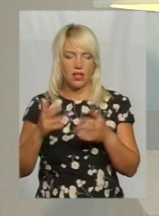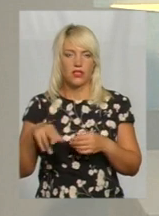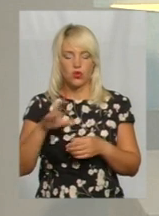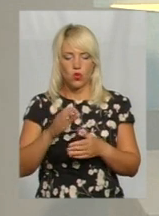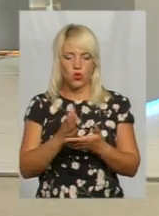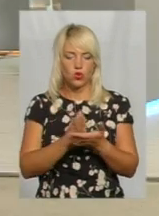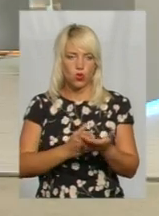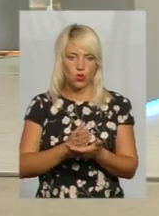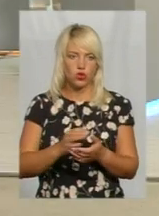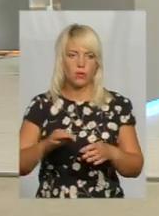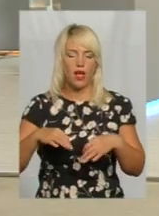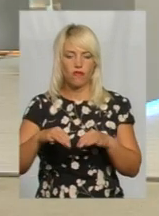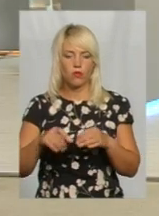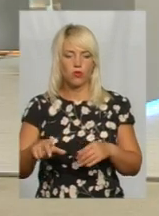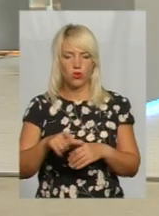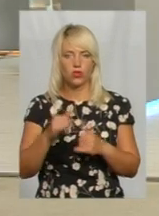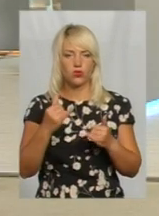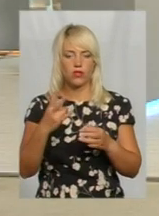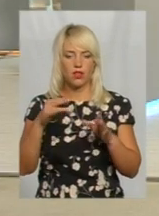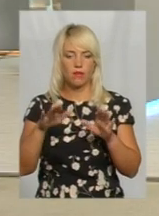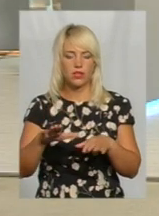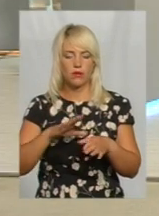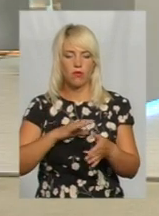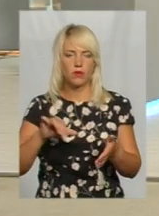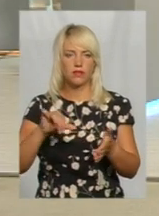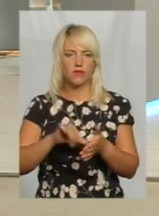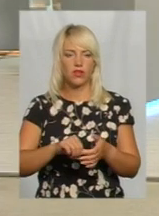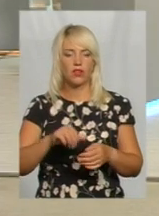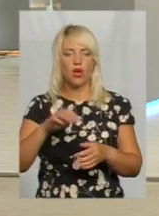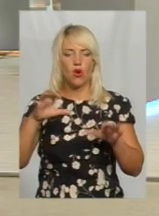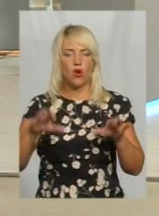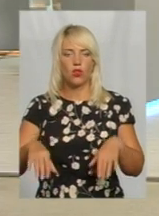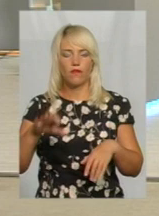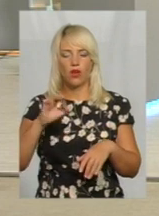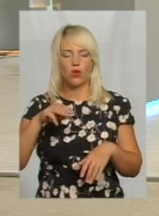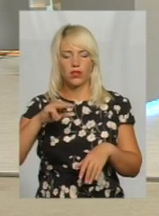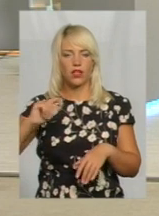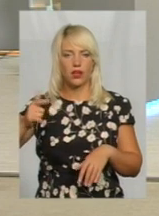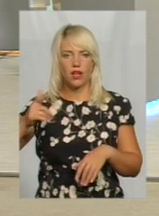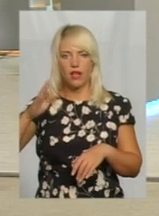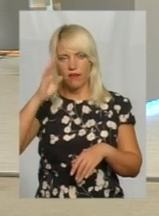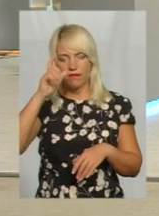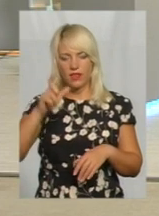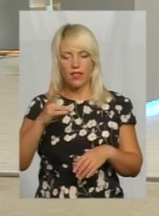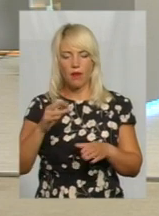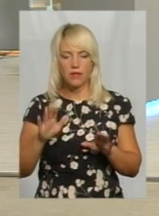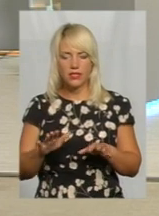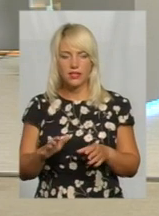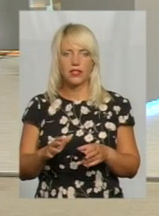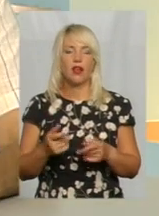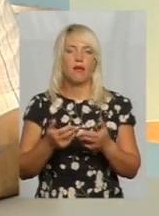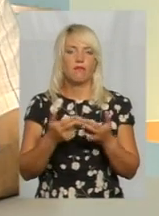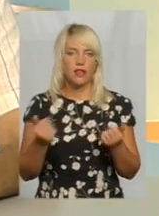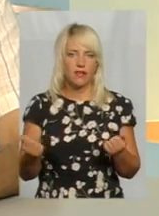Пані Олен, скажу вам, сьогодні на місці був представник голова ОТГ Летичівської селищної ради і він на місці підтвердив при всіх, що